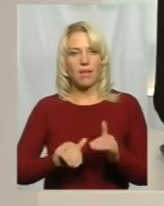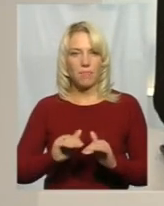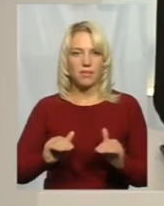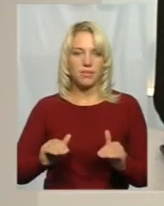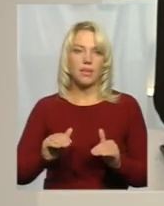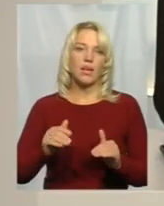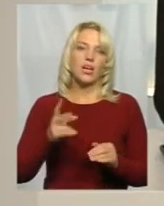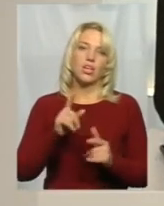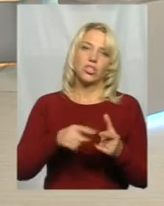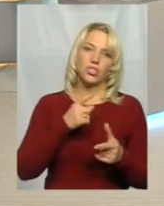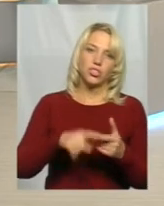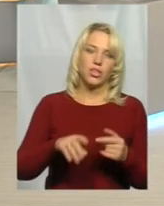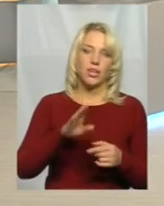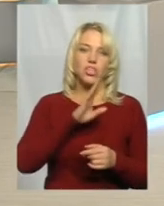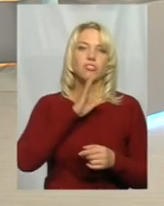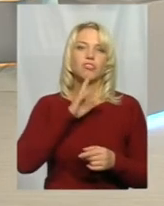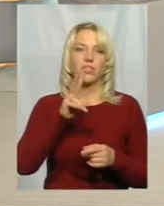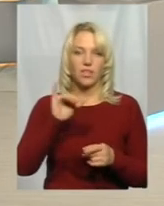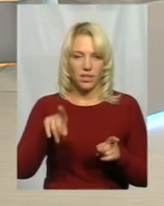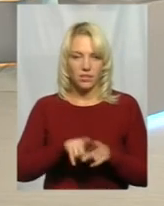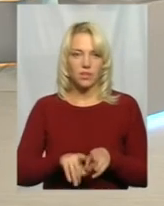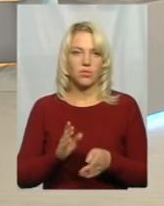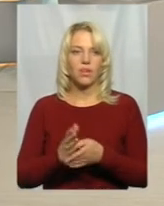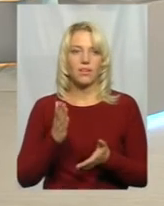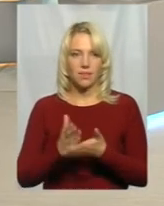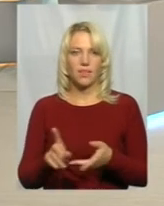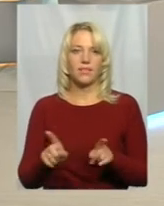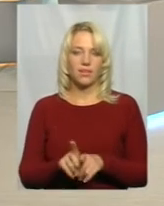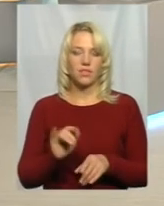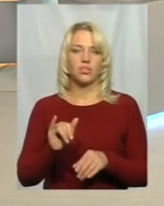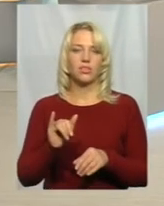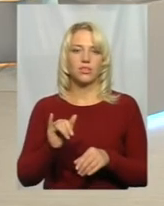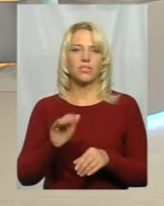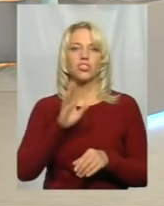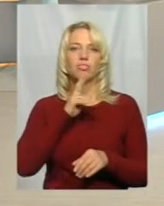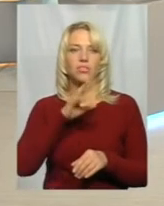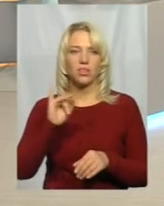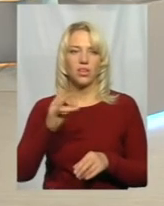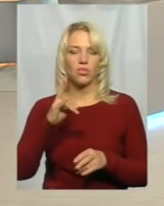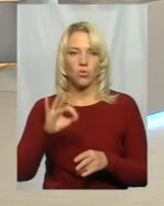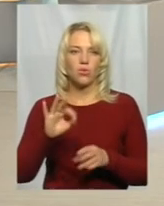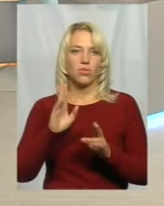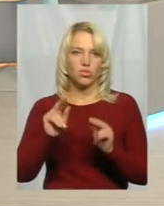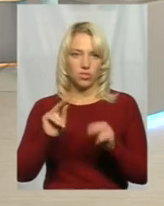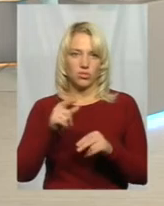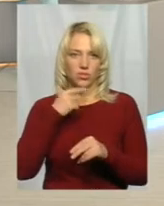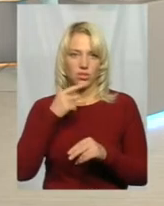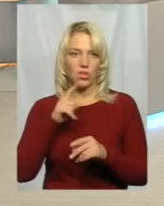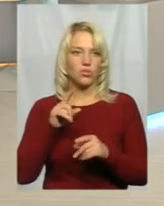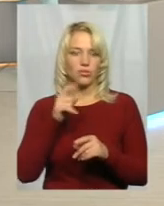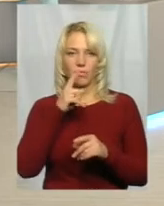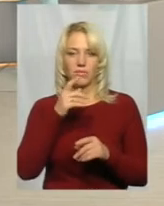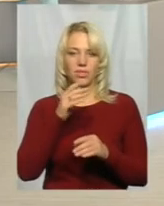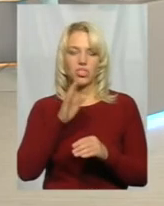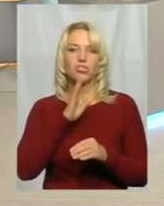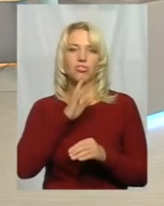існують виконавчі провадження, де стягнення аліментів проходить із жінок. Але будемо так казати, що їх невелика